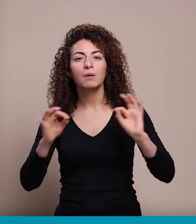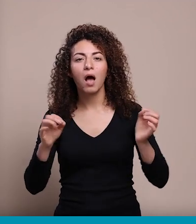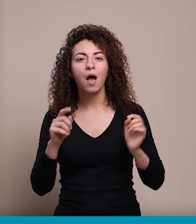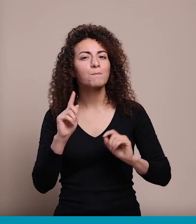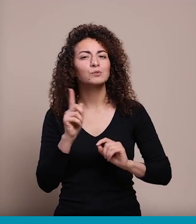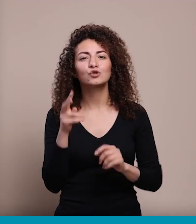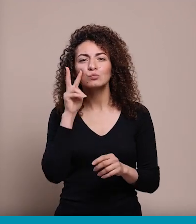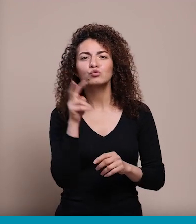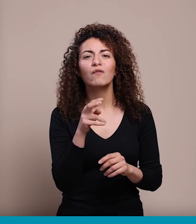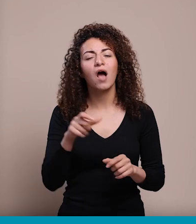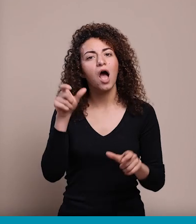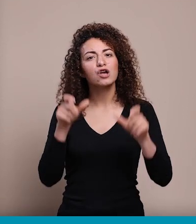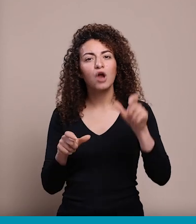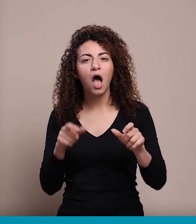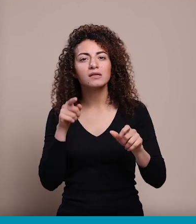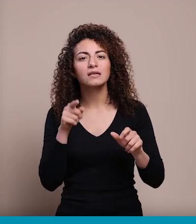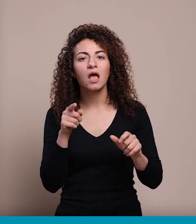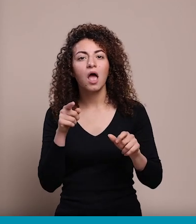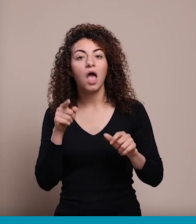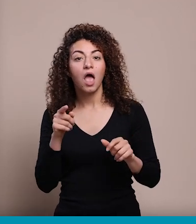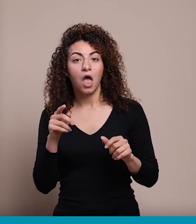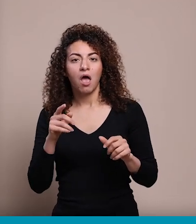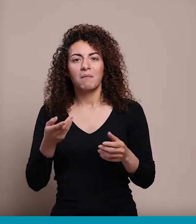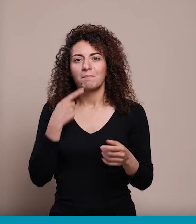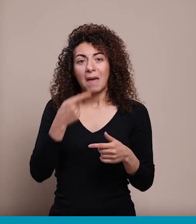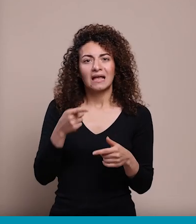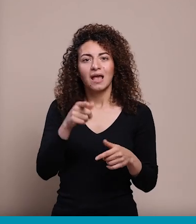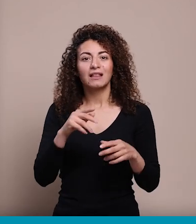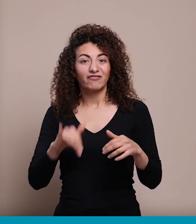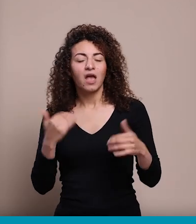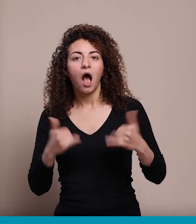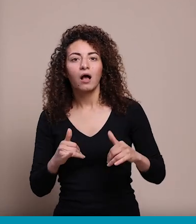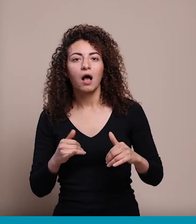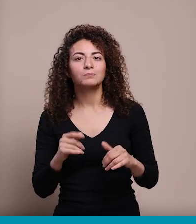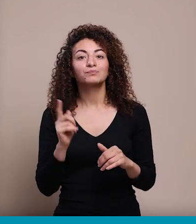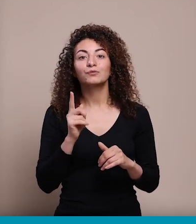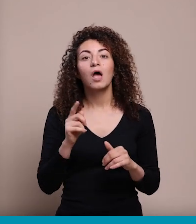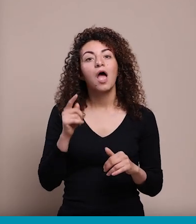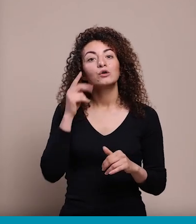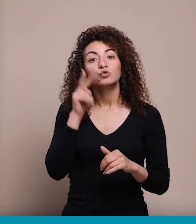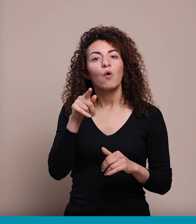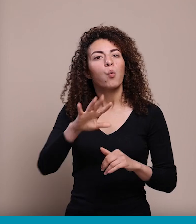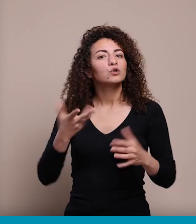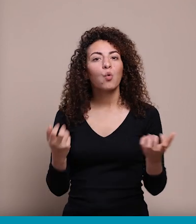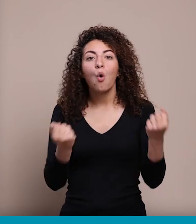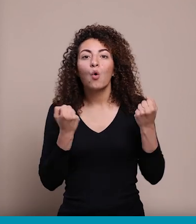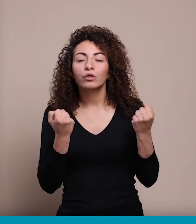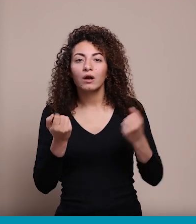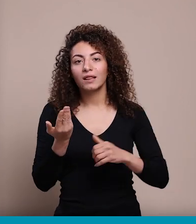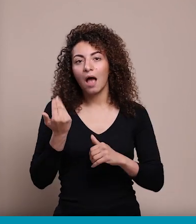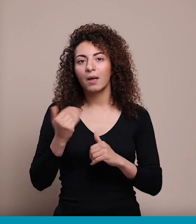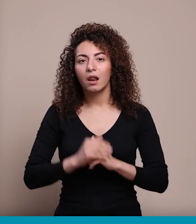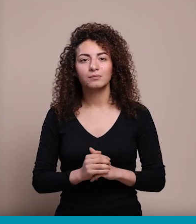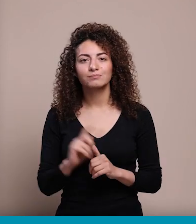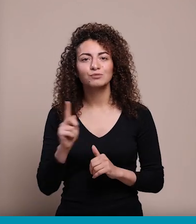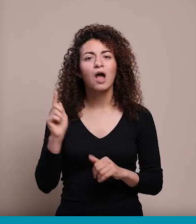ما تحكموا على الشخص قبل ما تشوفوا كيف هو وشو قدراته يعني مثلا لما تشوفوا حضن عنده أي حالة خاصة ما ضروري يكون